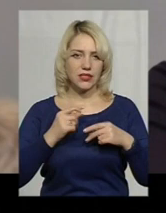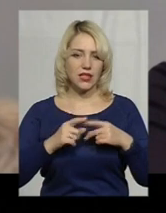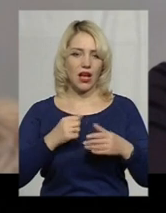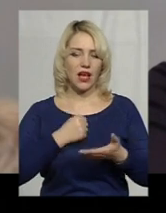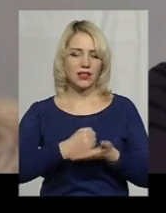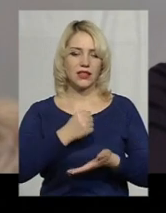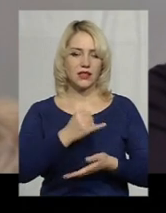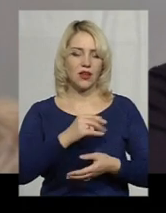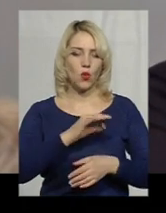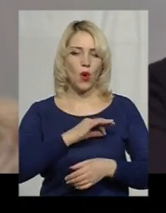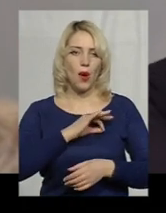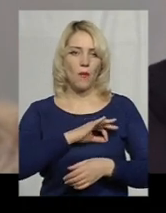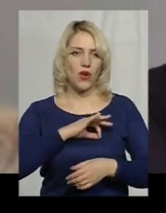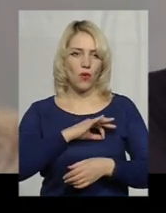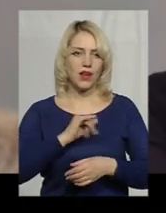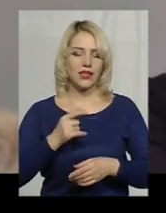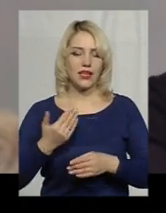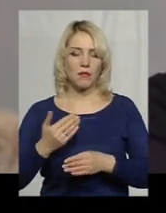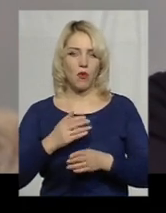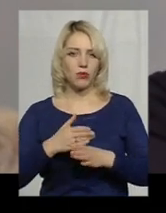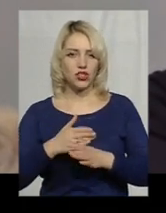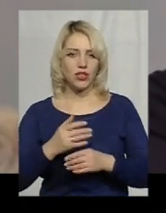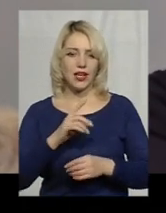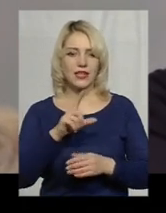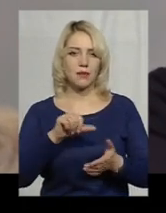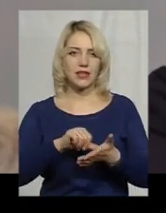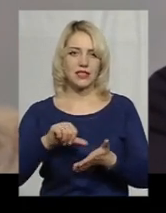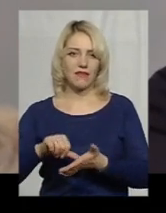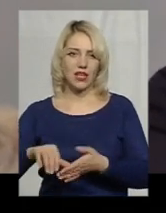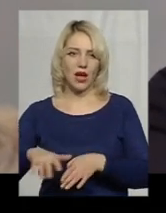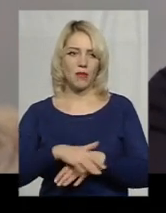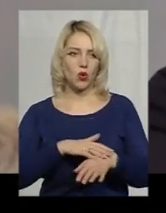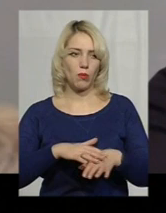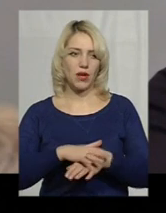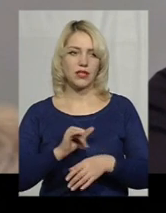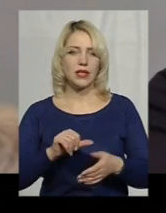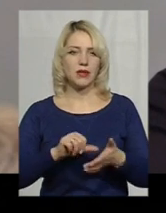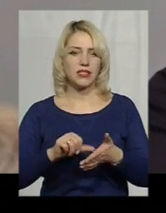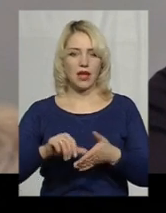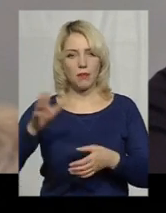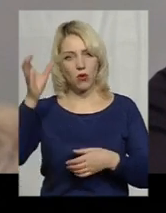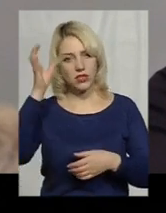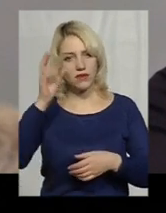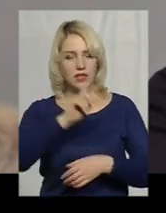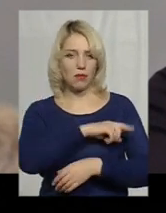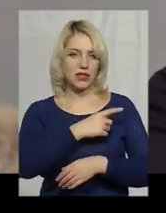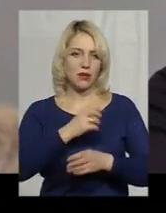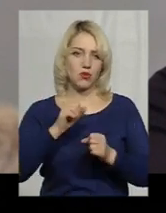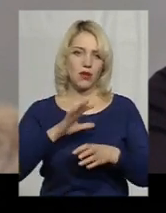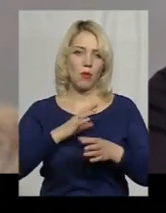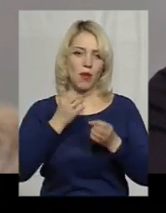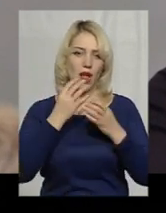патронатній вихователі та його помічника з представниками громади, представниками освіти, медицини, можливо, благодійних